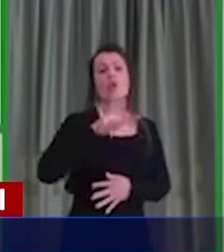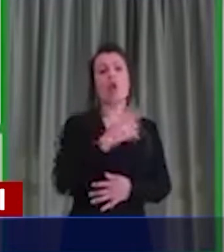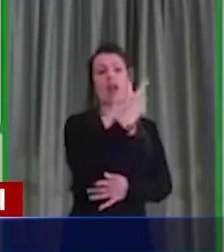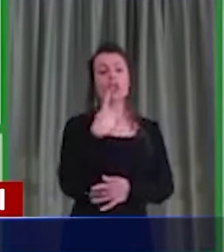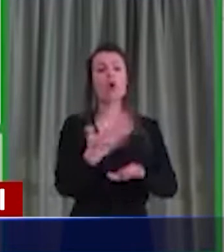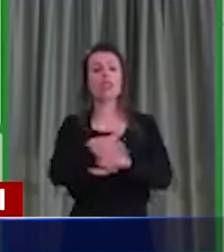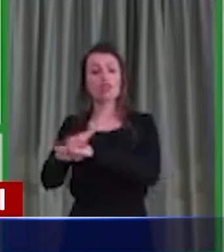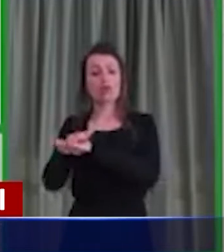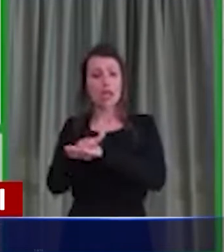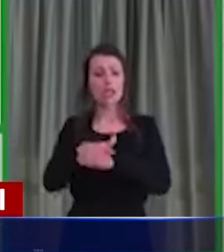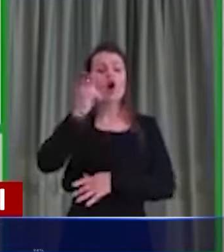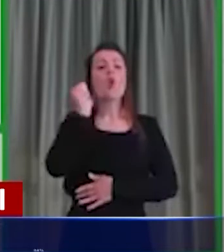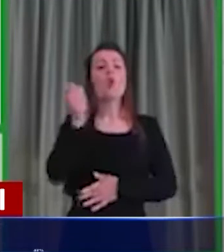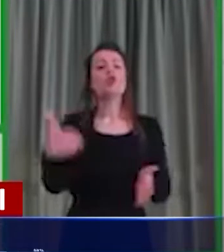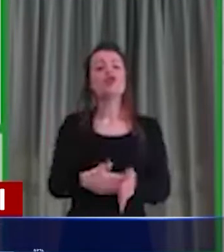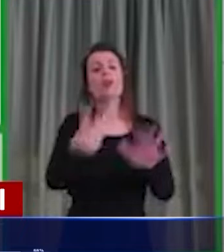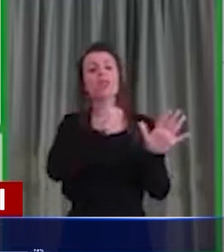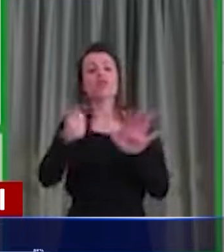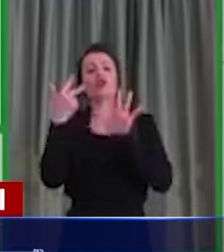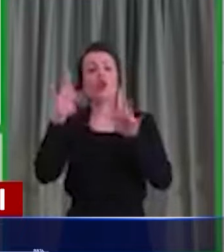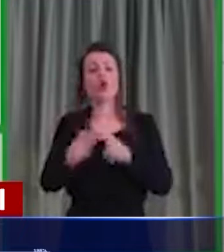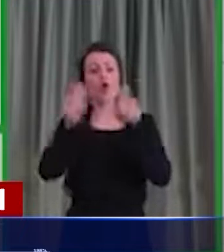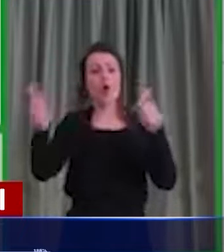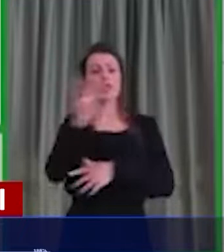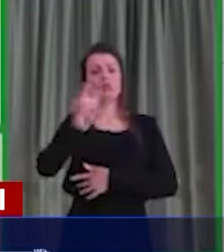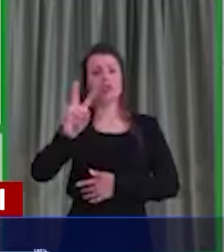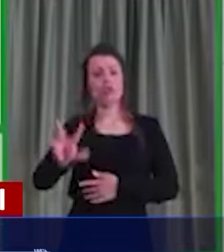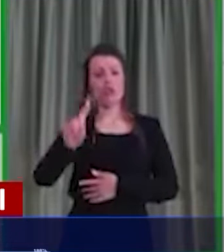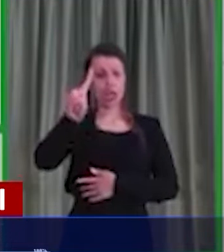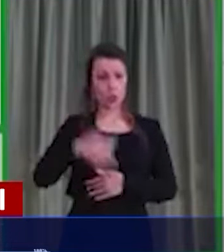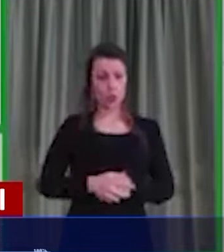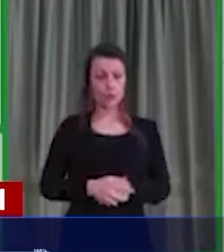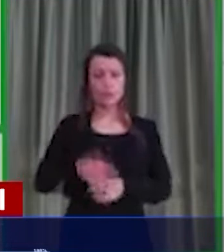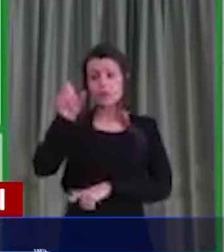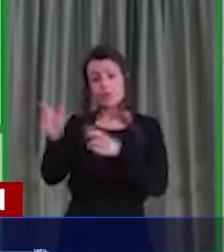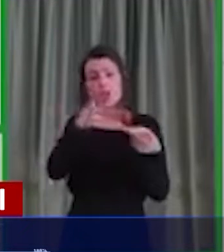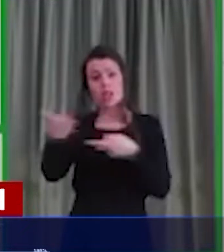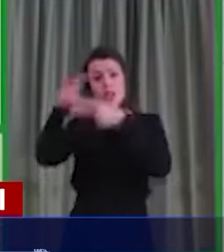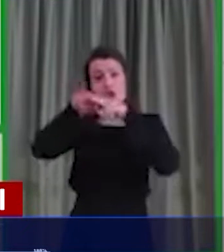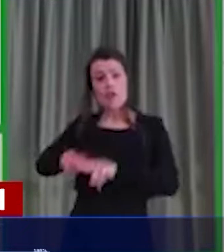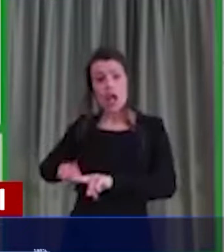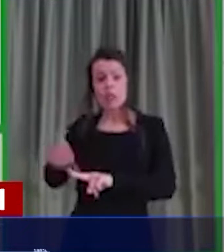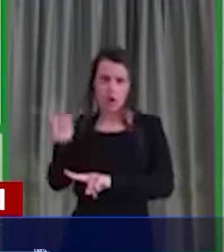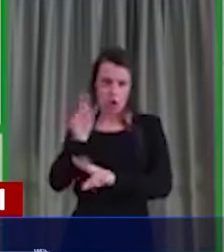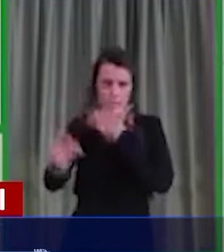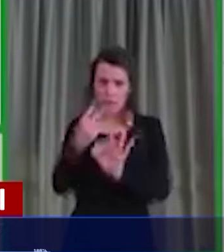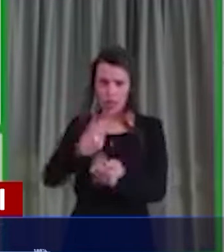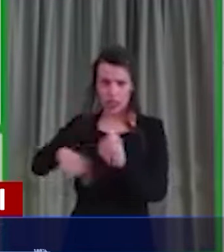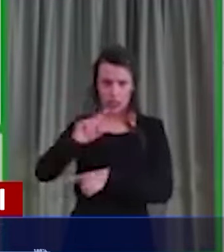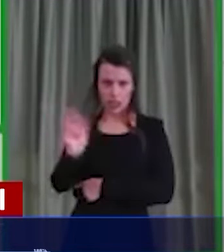.608 più 231. Ricoverati non in terapia intensiva, 11